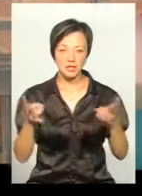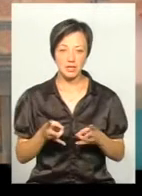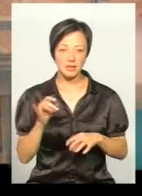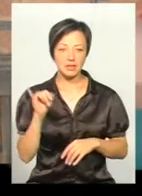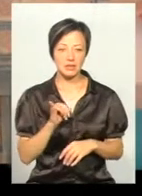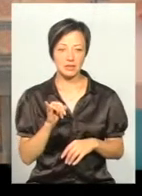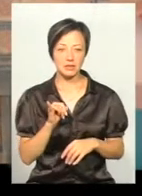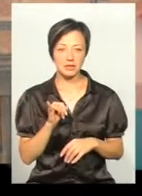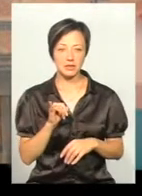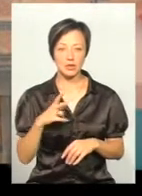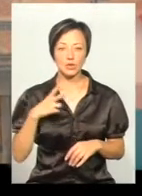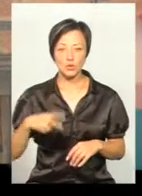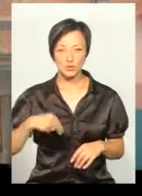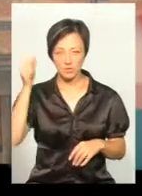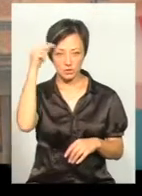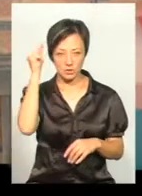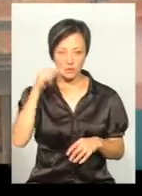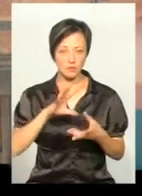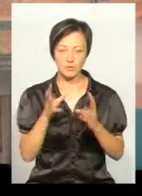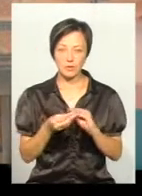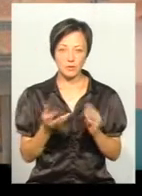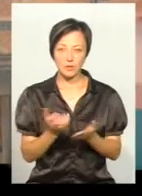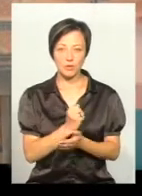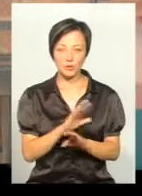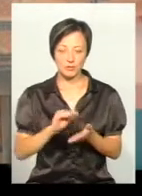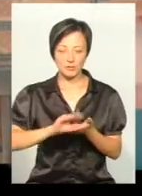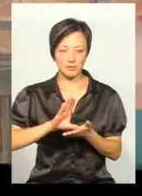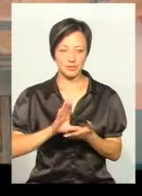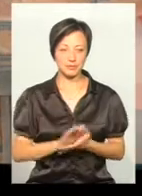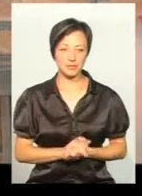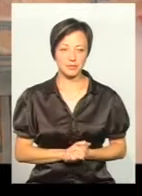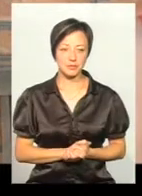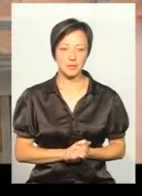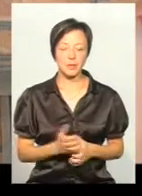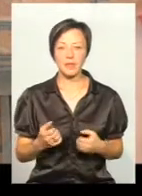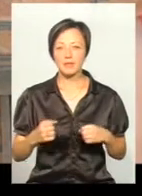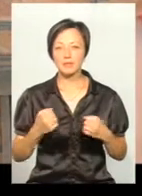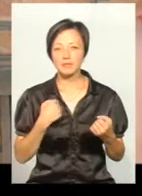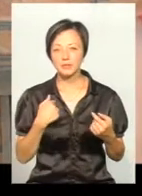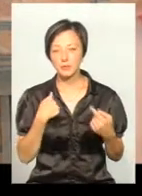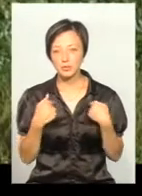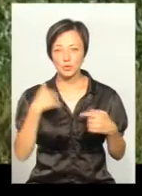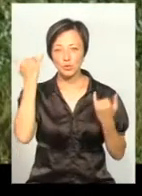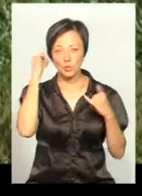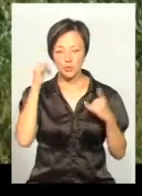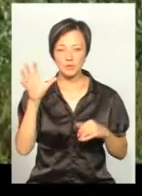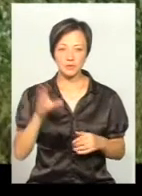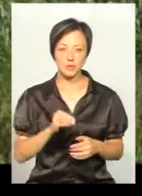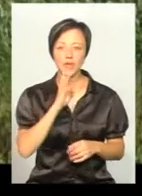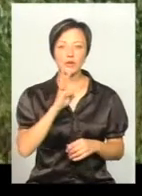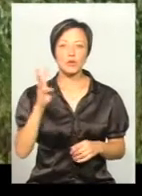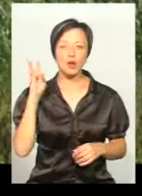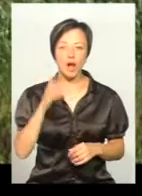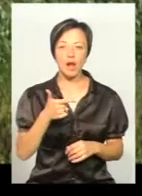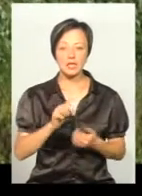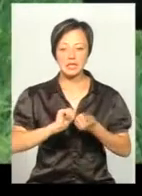і дочка вчиється, в мене взагалі нічого не виходить, хоч я і тут карабкаюся з твою худобою і все. Три роки тому